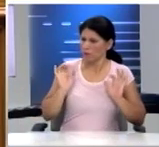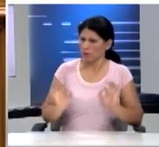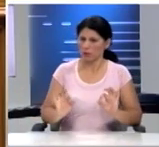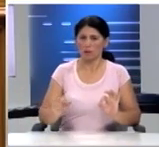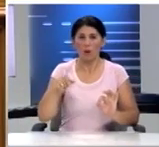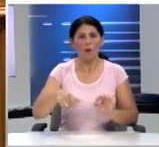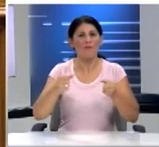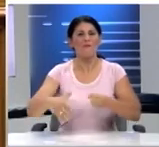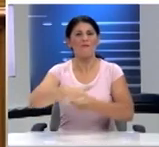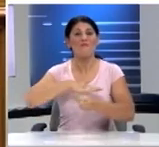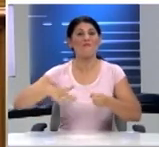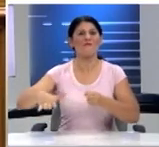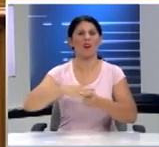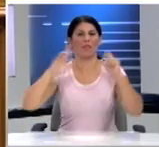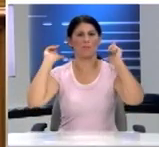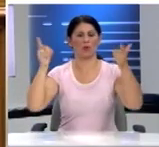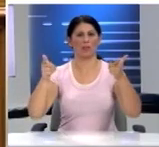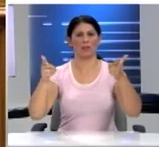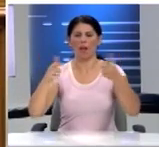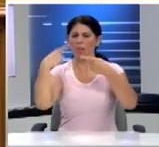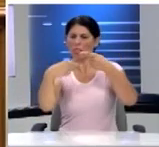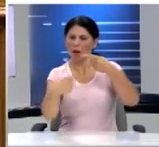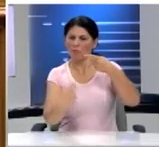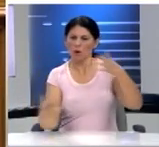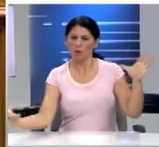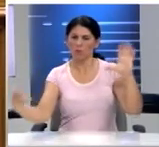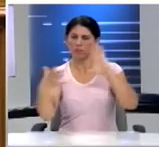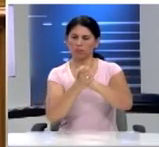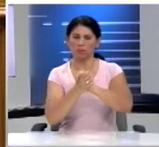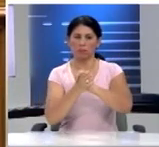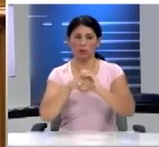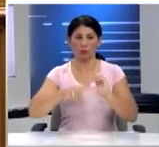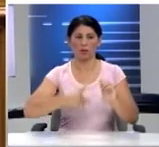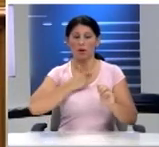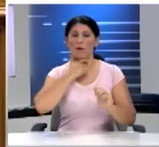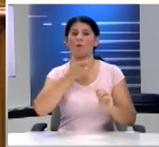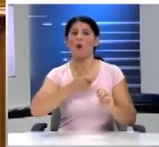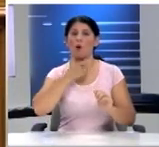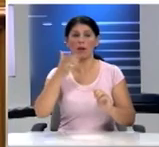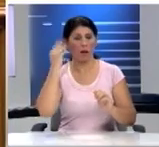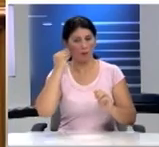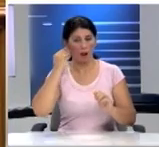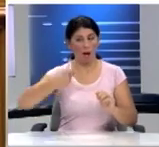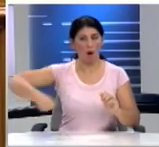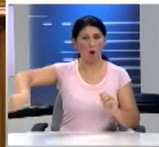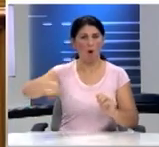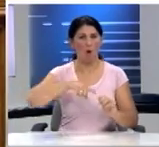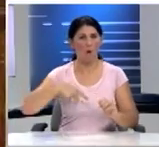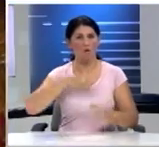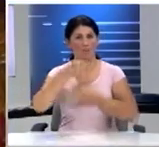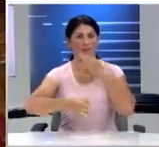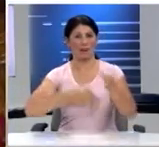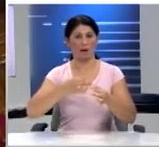δημοκρατία, στην πολυφωνία και στη συλλογικότητα. Μπορεί να ακούτε τώρα τη φωνή μου, αλλά μιλάμε όλοι και όλες. Μιαζόμαστε όχι μόνο για